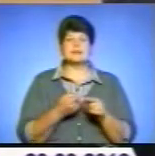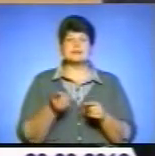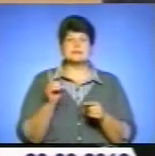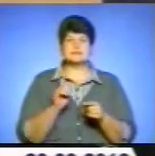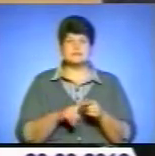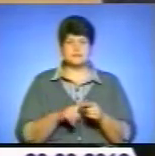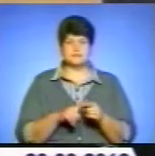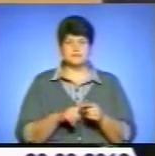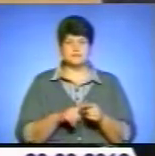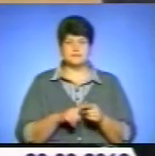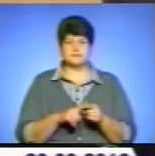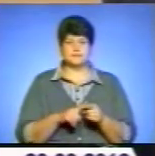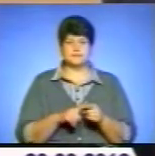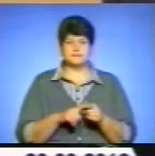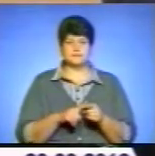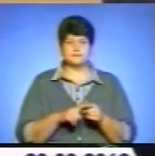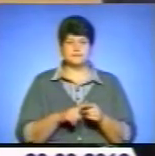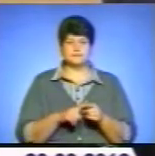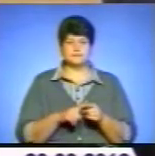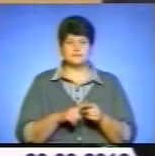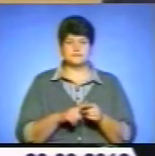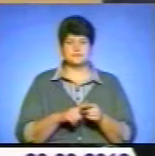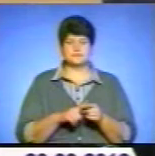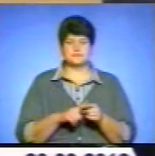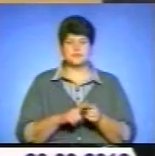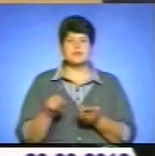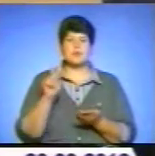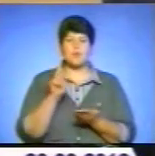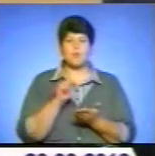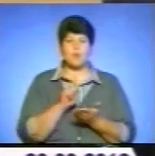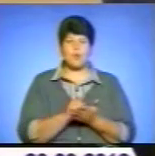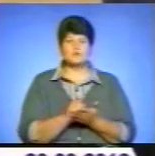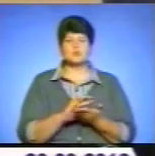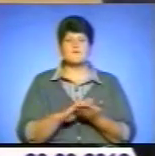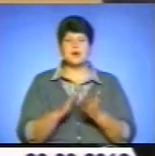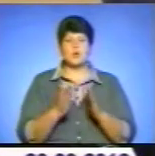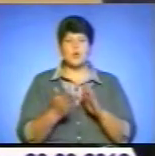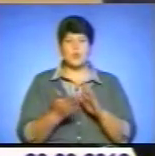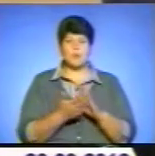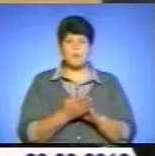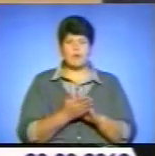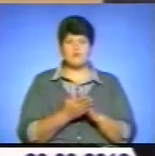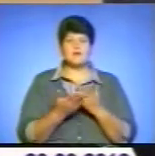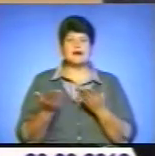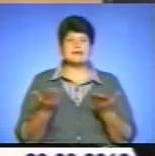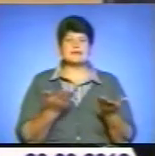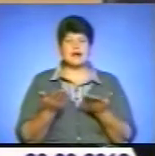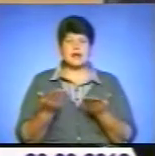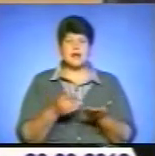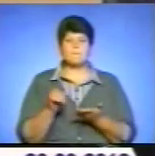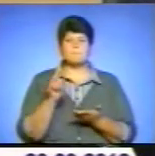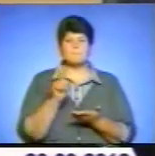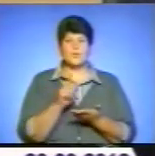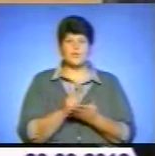обов'язкова умова, яка повинна